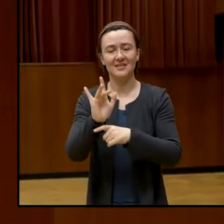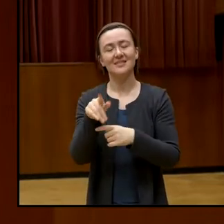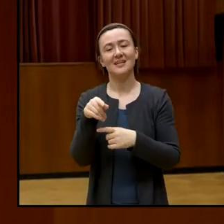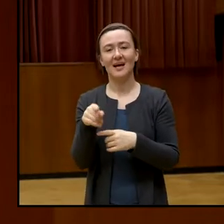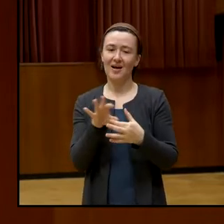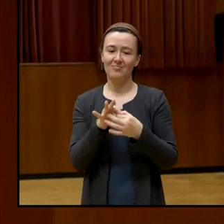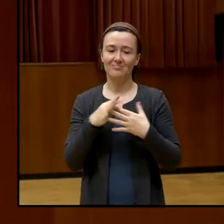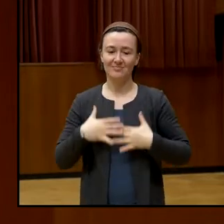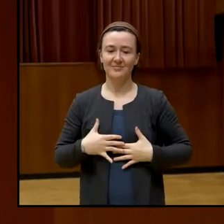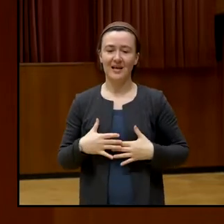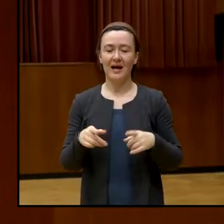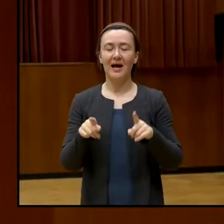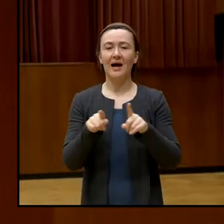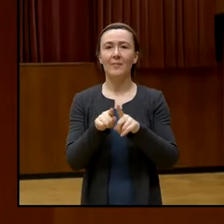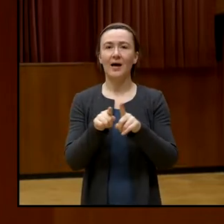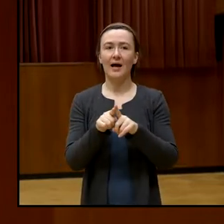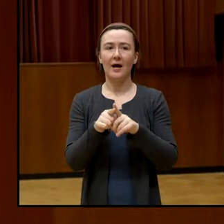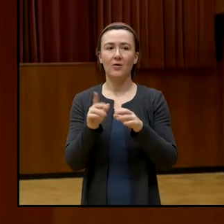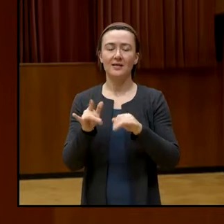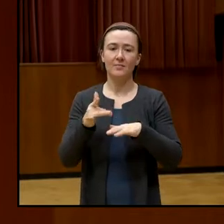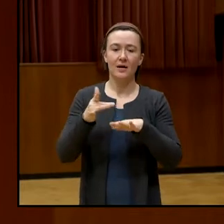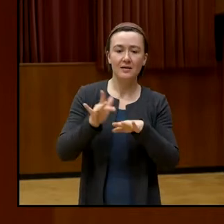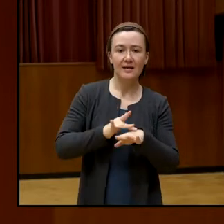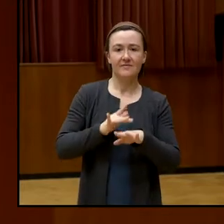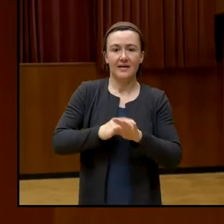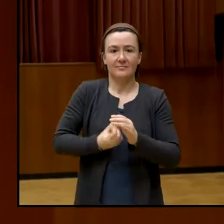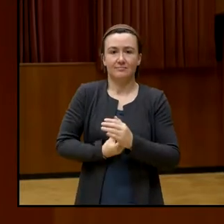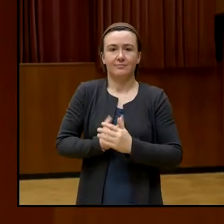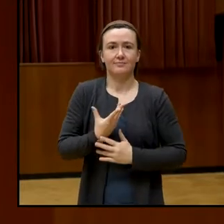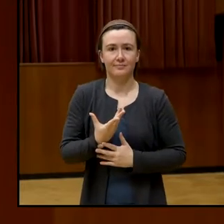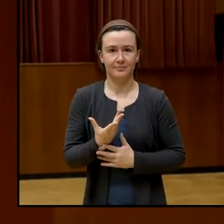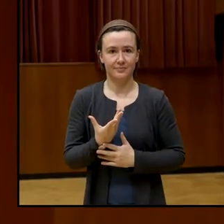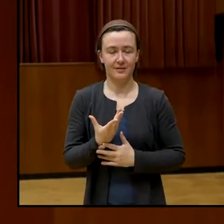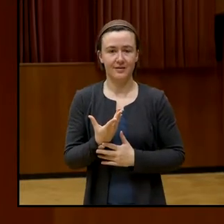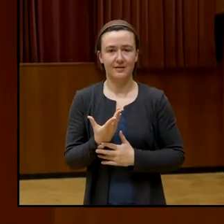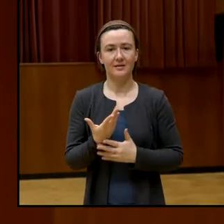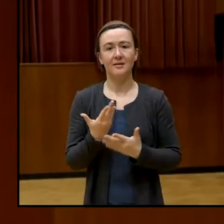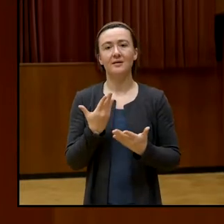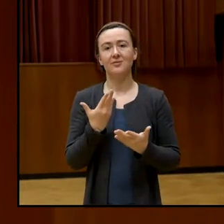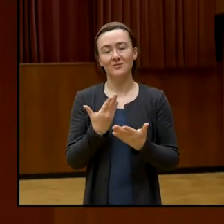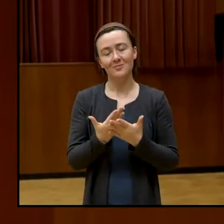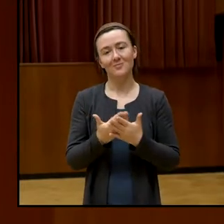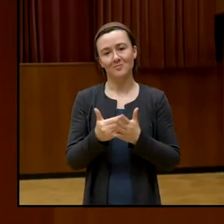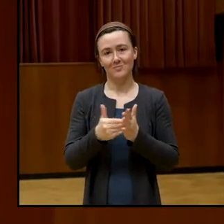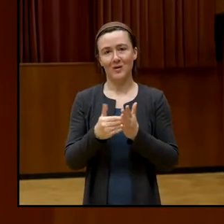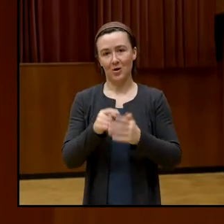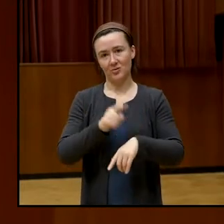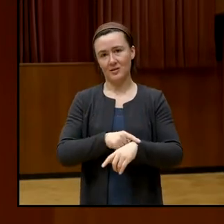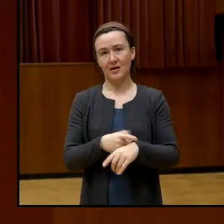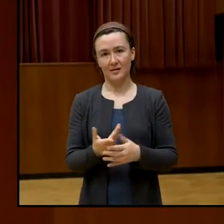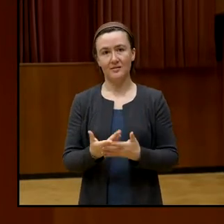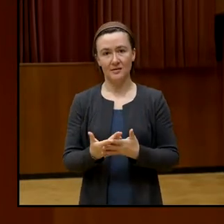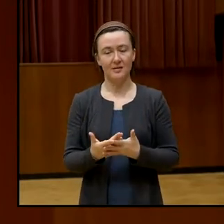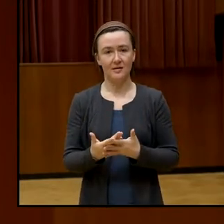um Emotionen, die da auch mit ins Spiel kommen und dafür den Raum zu schaffen braucht Zeit und ja, aber dass sowas